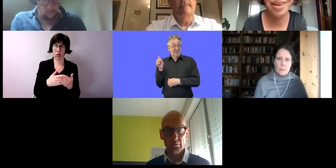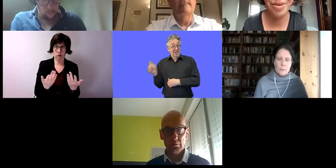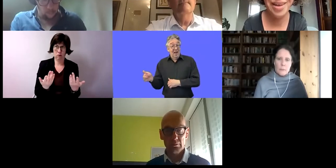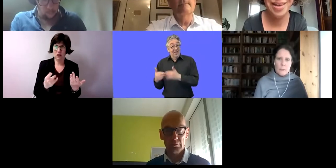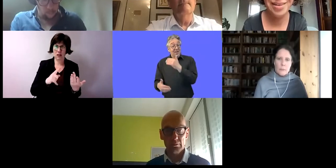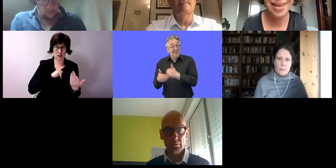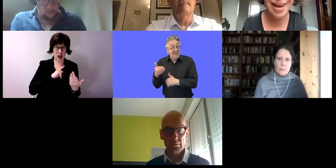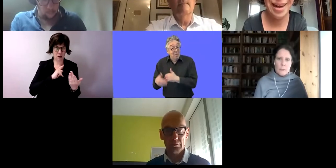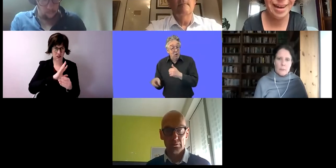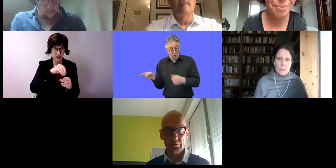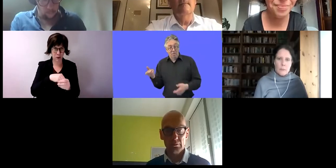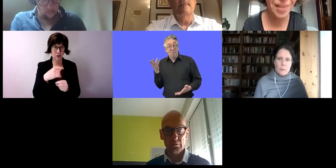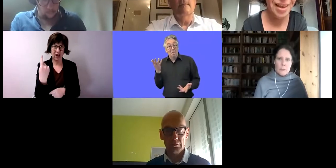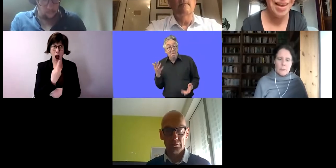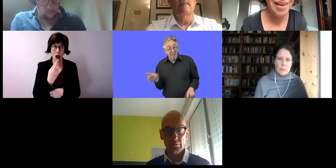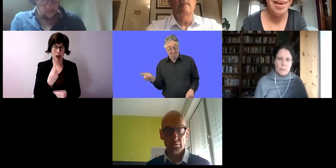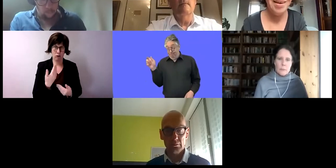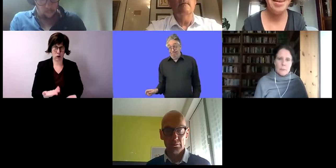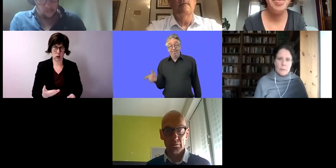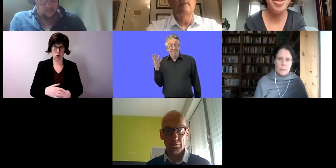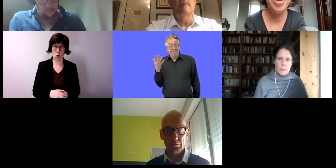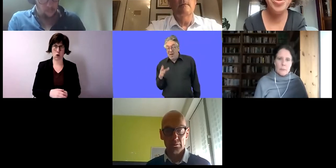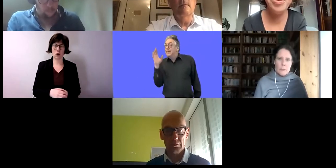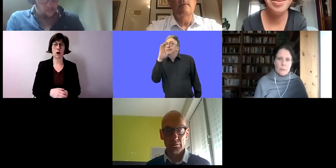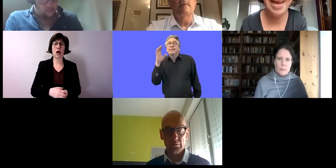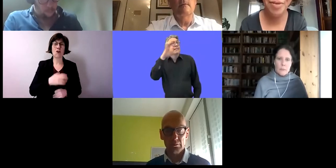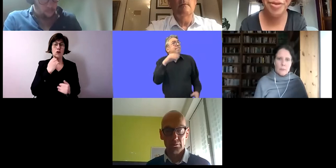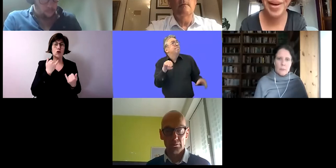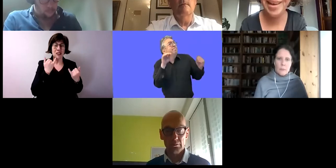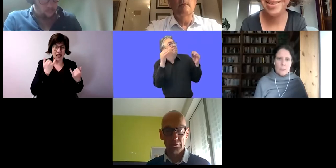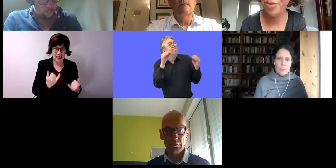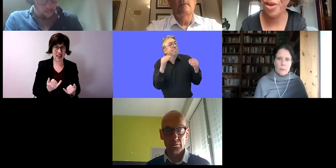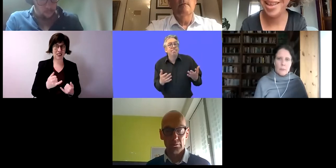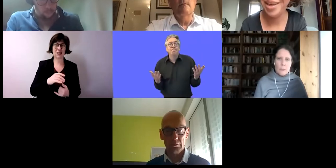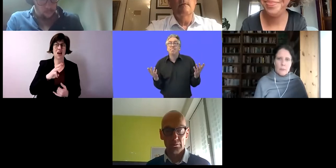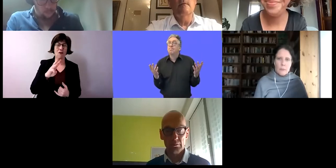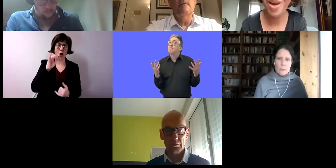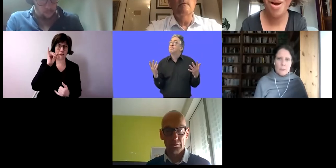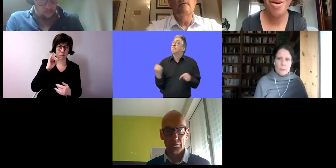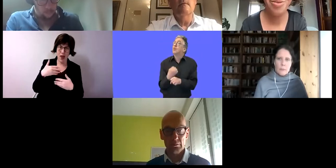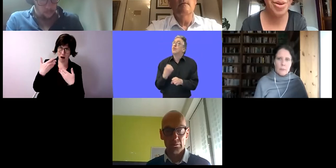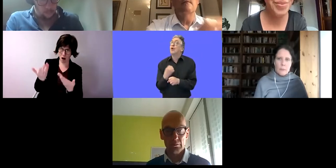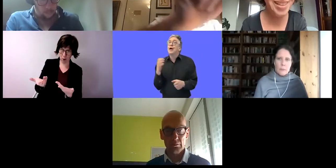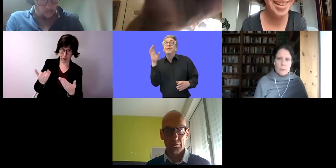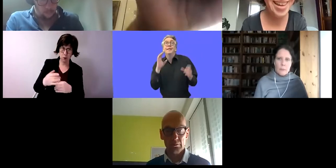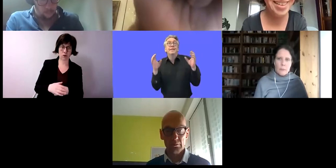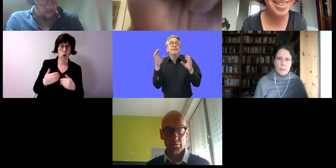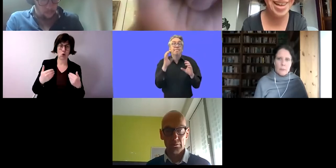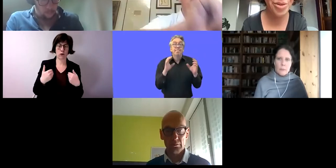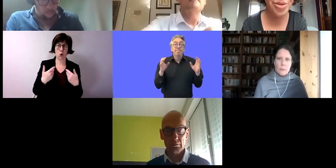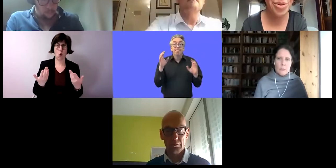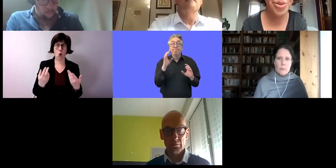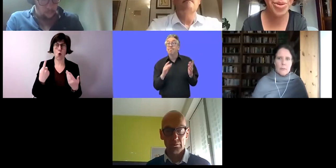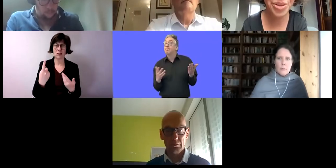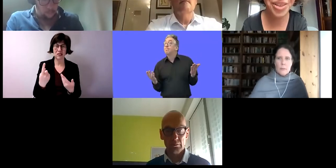fühlte mich da auch sehr allein. Ich möchte nun Herrn Wolfmeier das Wort geben und freue mich sehr, was